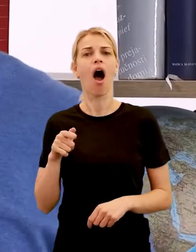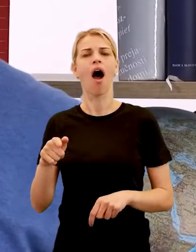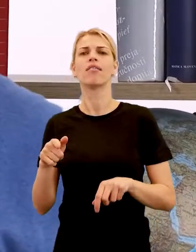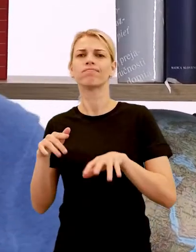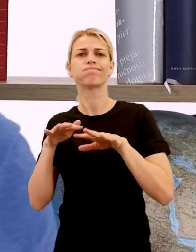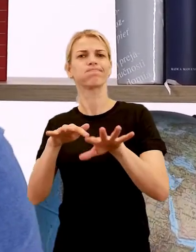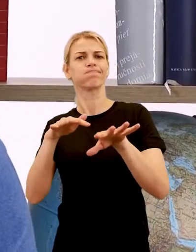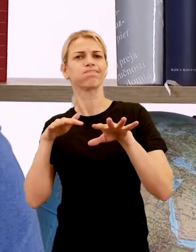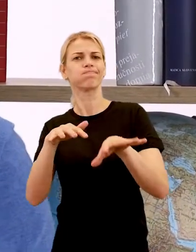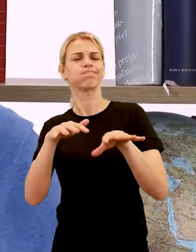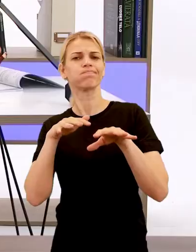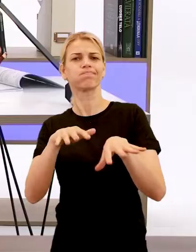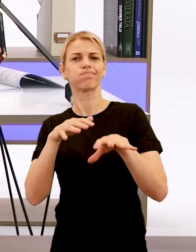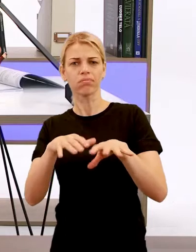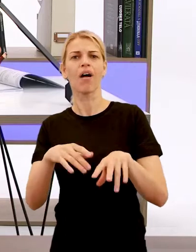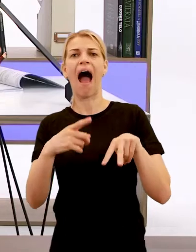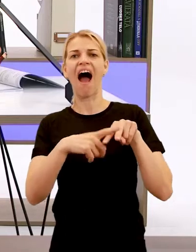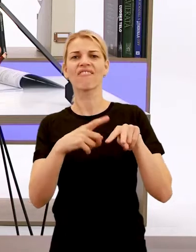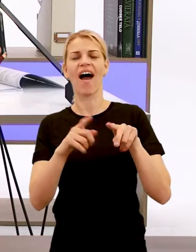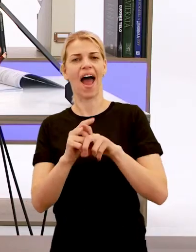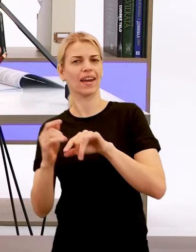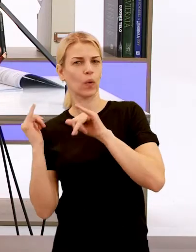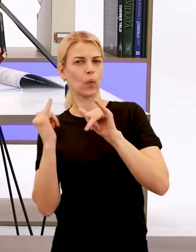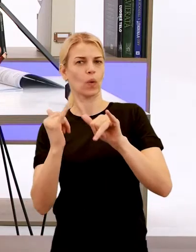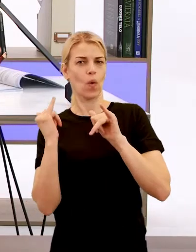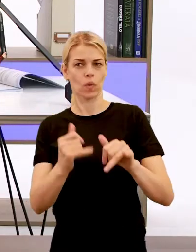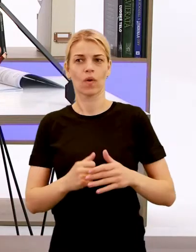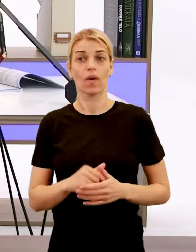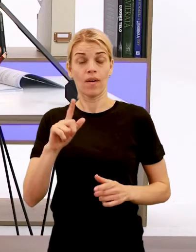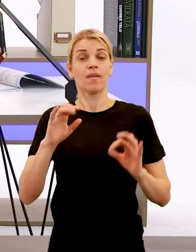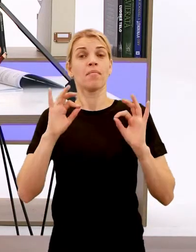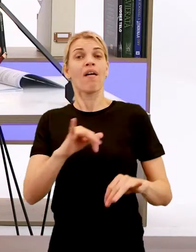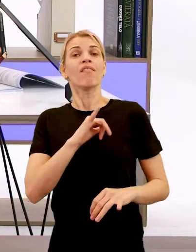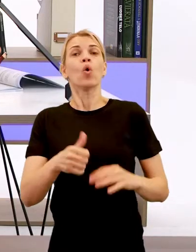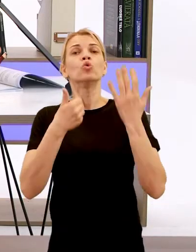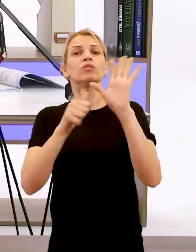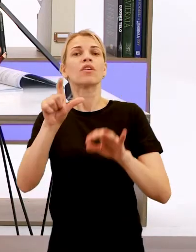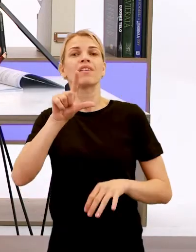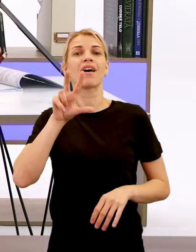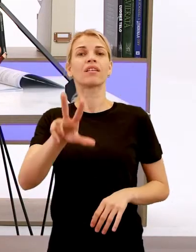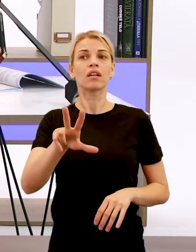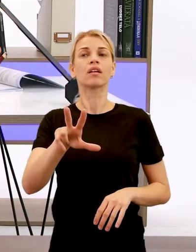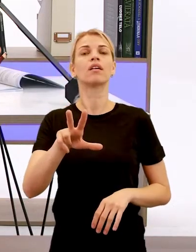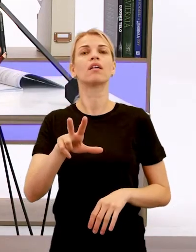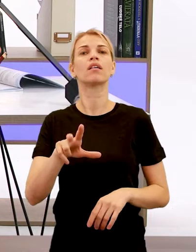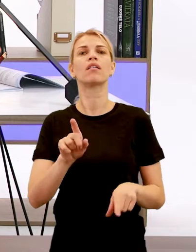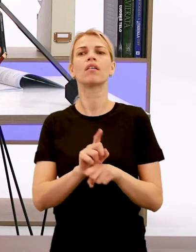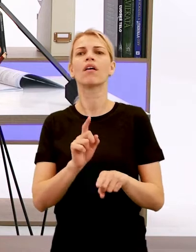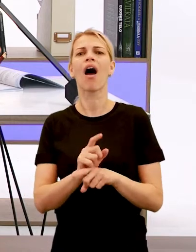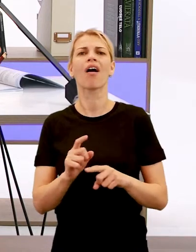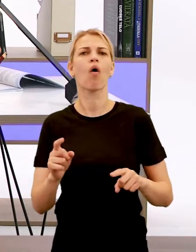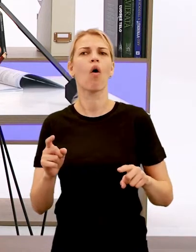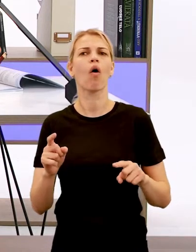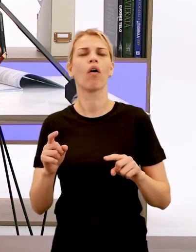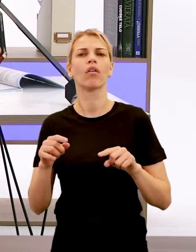boja proti Avarom. No a v roku 623 došlo také potíčke medzi